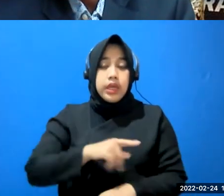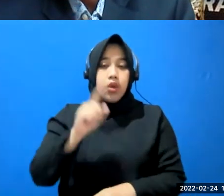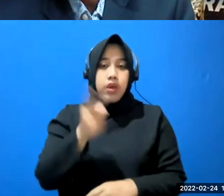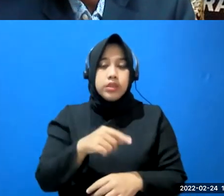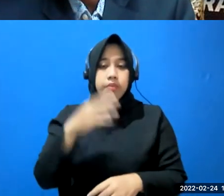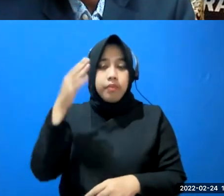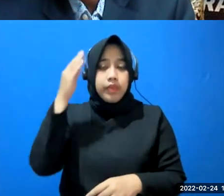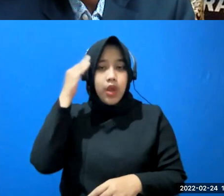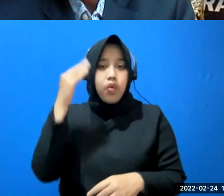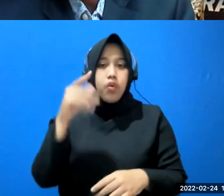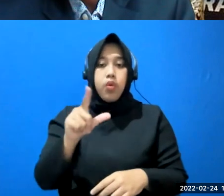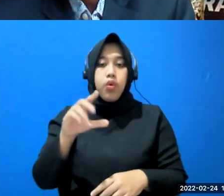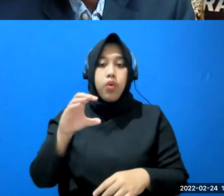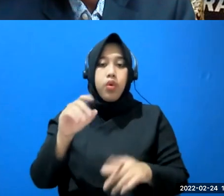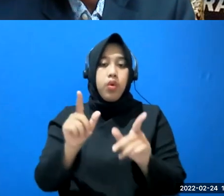lohabnya habis itu